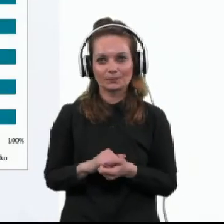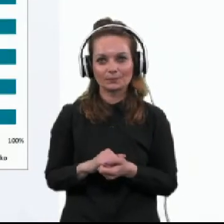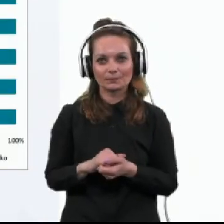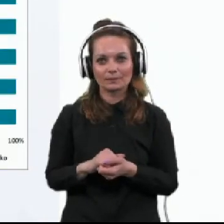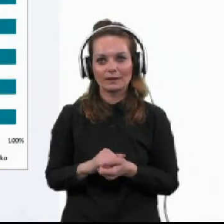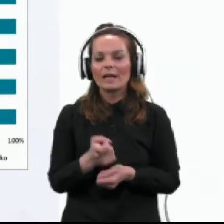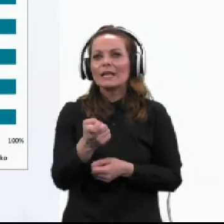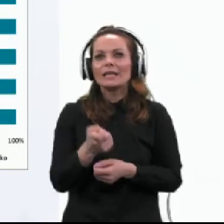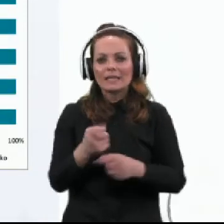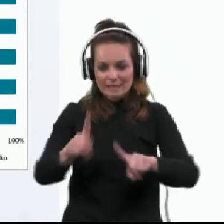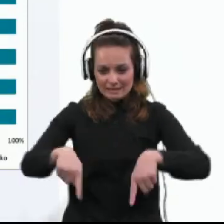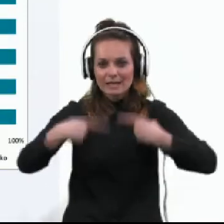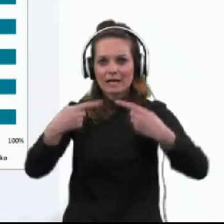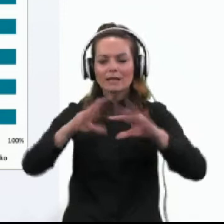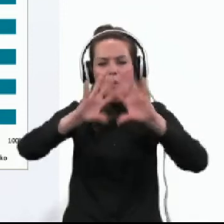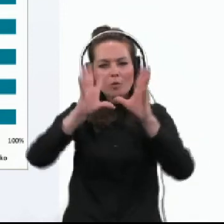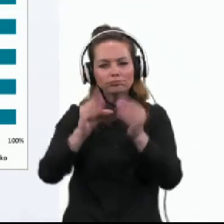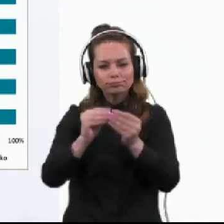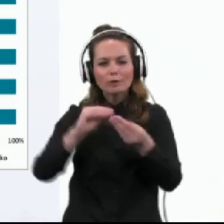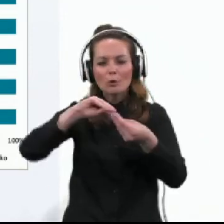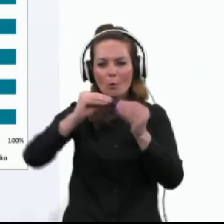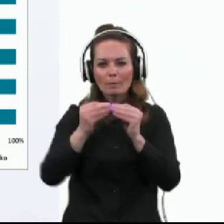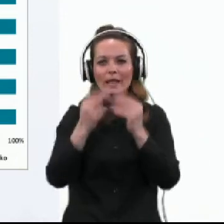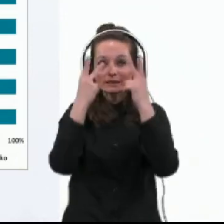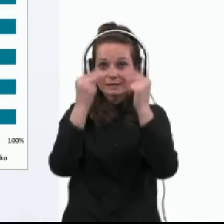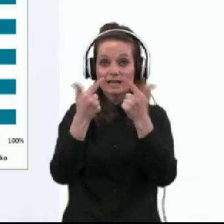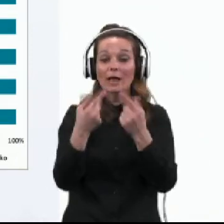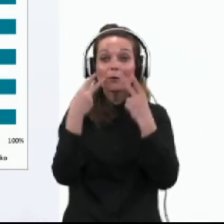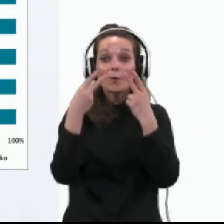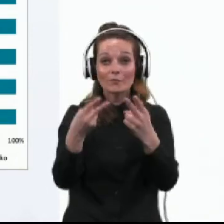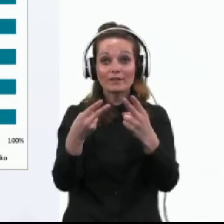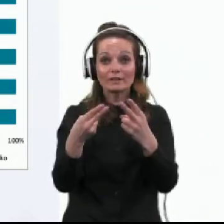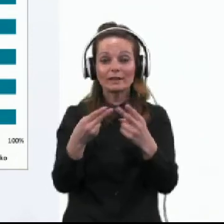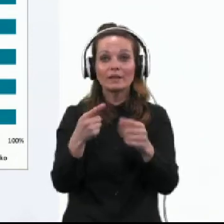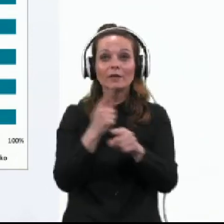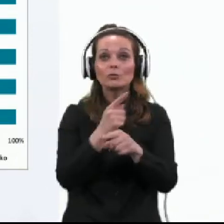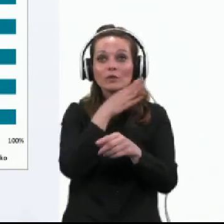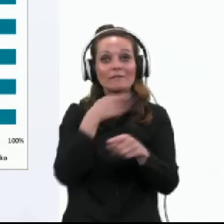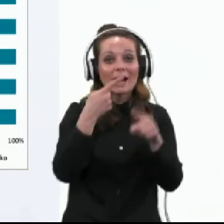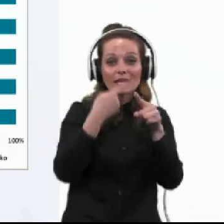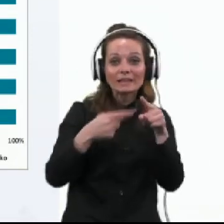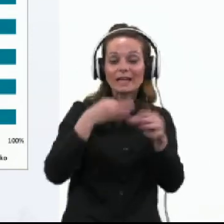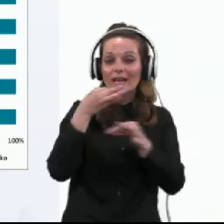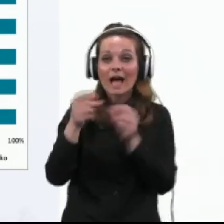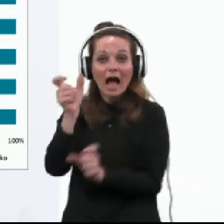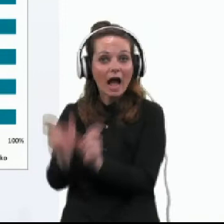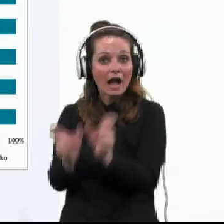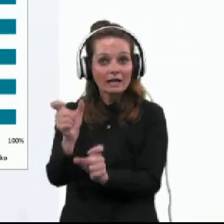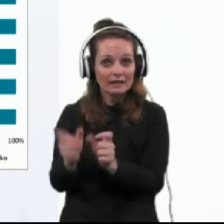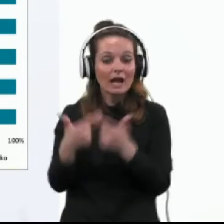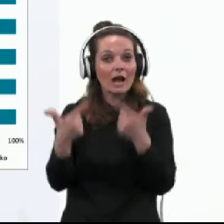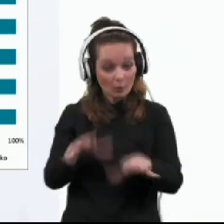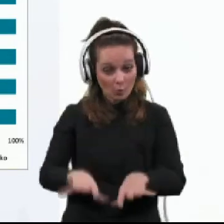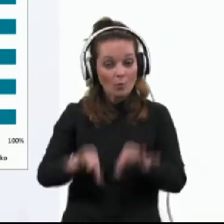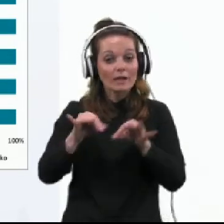Iz naslednje dokaj kompleksne slike lahko vidimo, da je precejšnjemu delu anketirancev zelo lahko